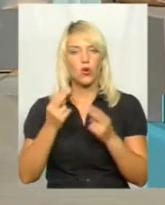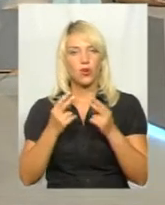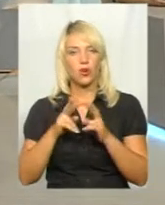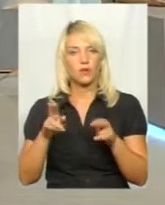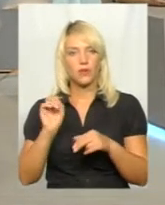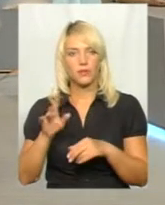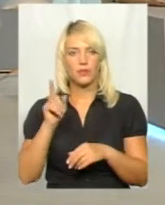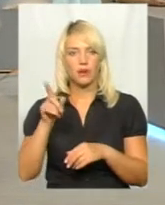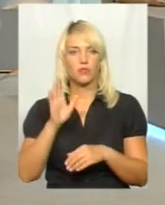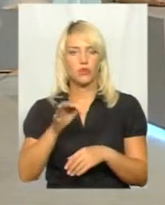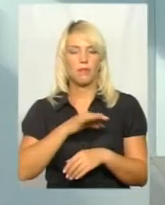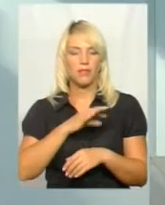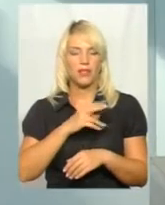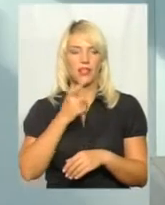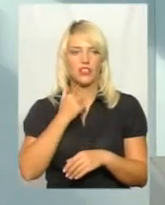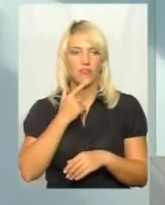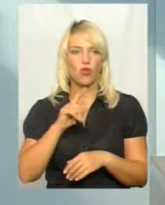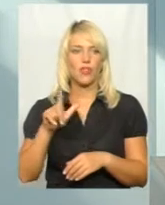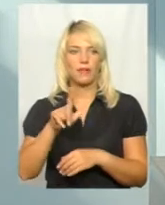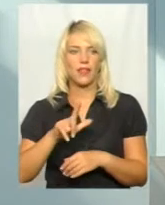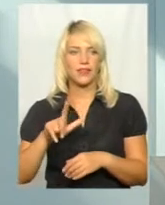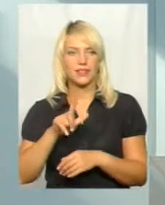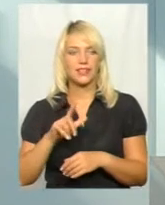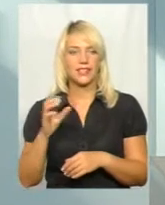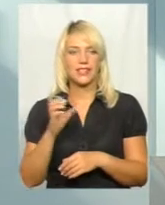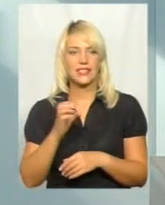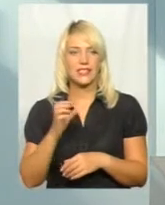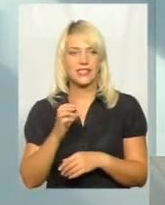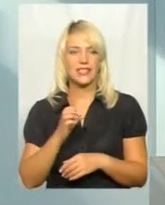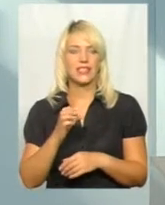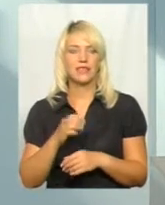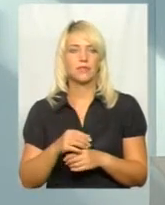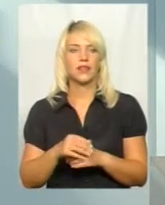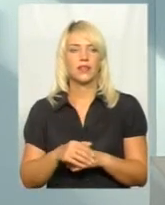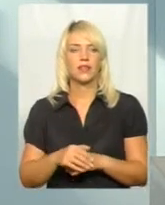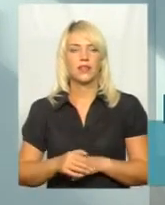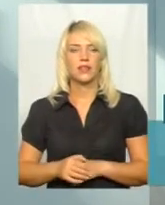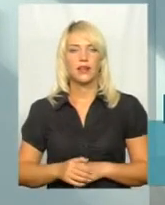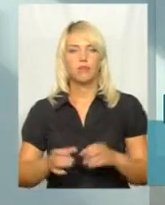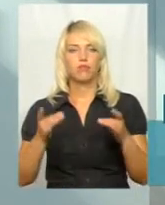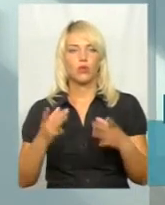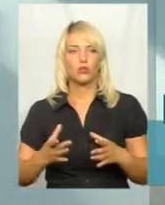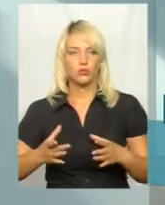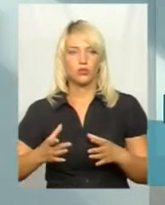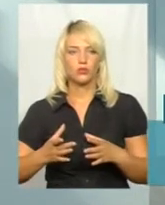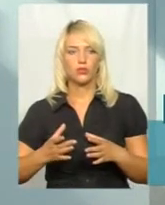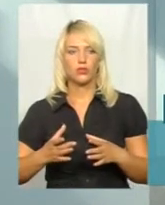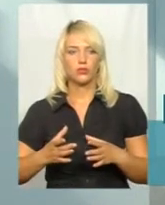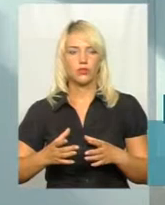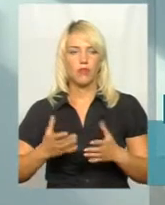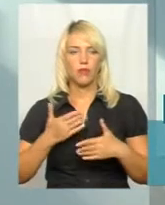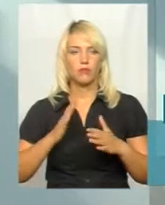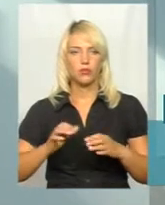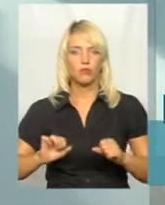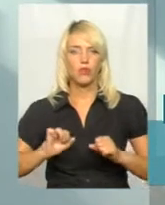там біла фарба, червона, блакитна, чи синя, як її там назвати. Просто будемо